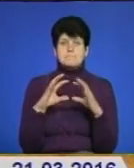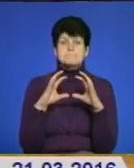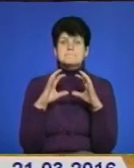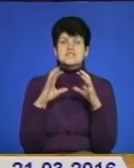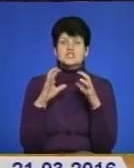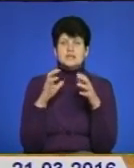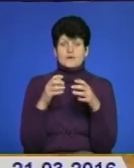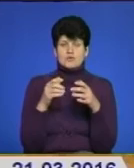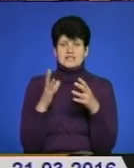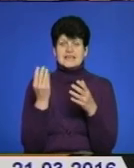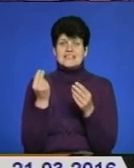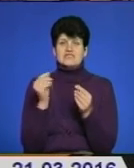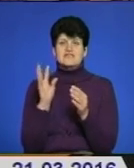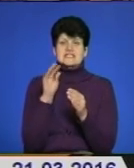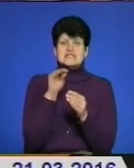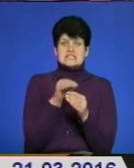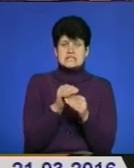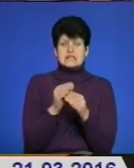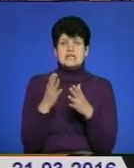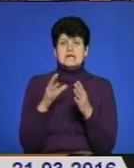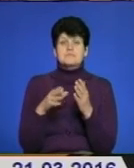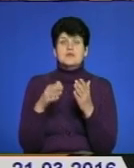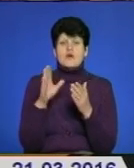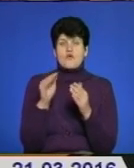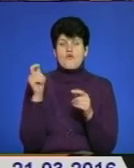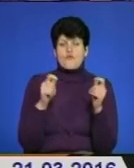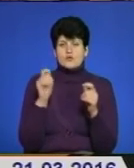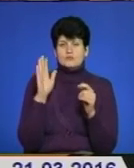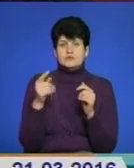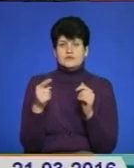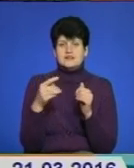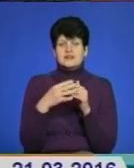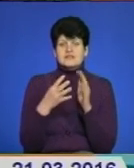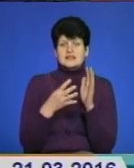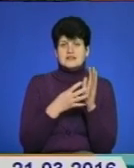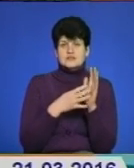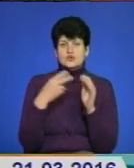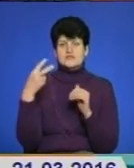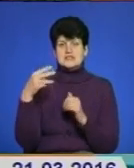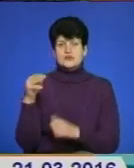інвестиційний форум, який відбудеться у Тернополі 19-20 травня.